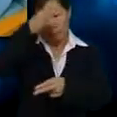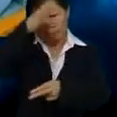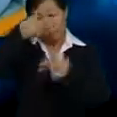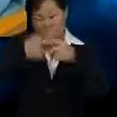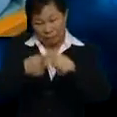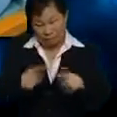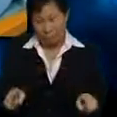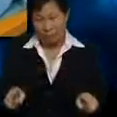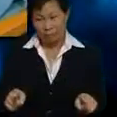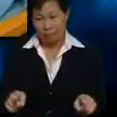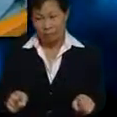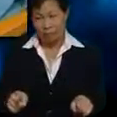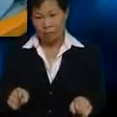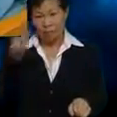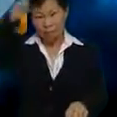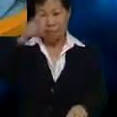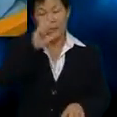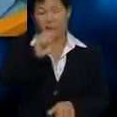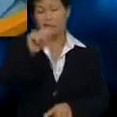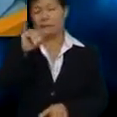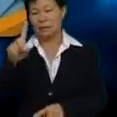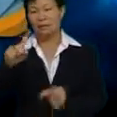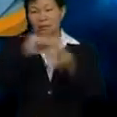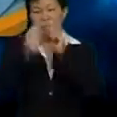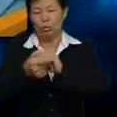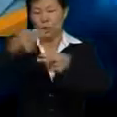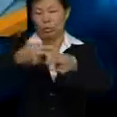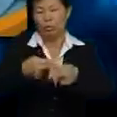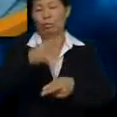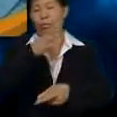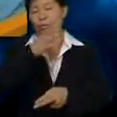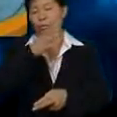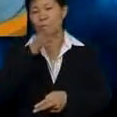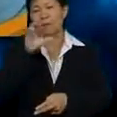Tapi Cik Syed tu Nak suruh Julia tukar kepada nama Umi Sarah